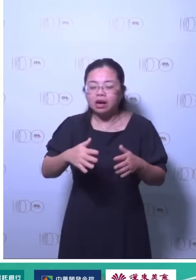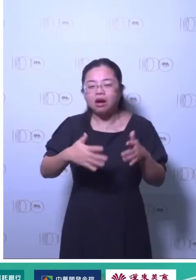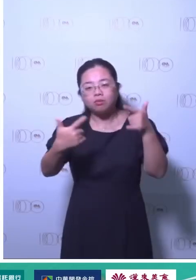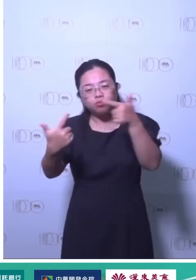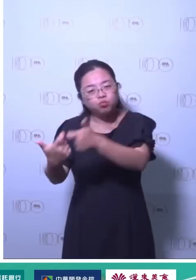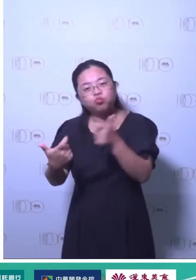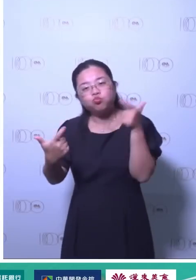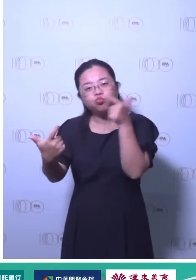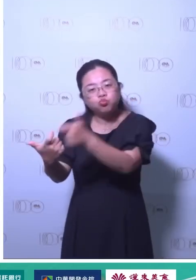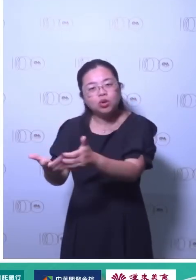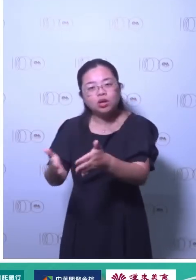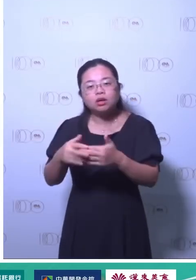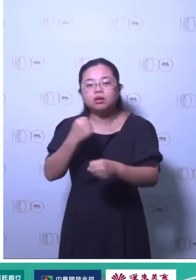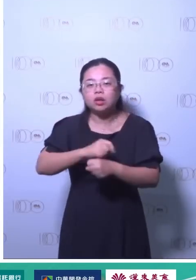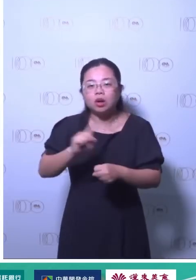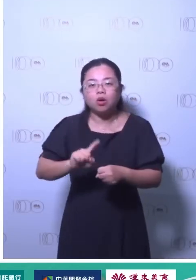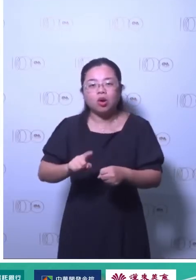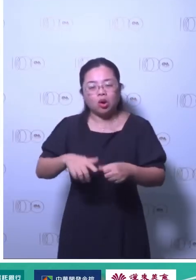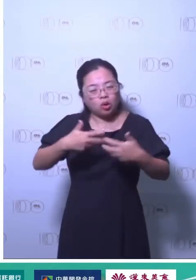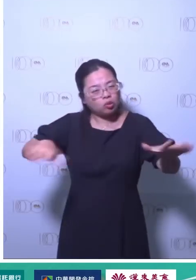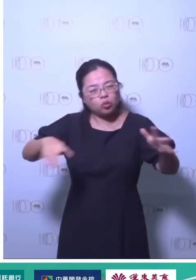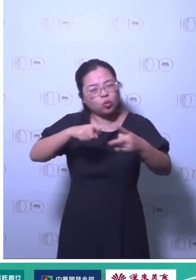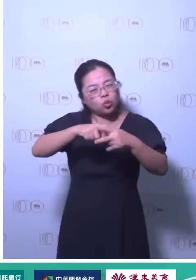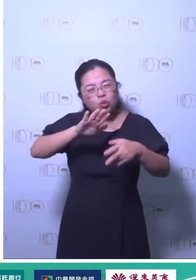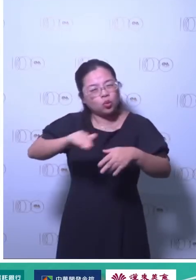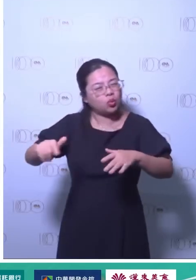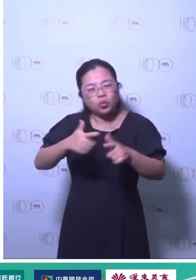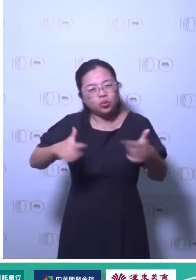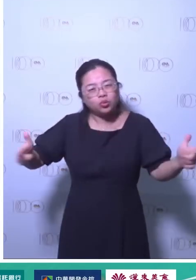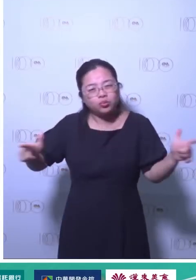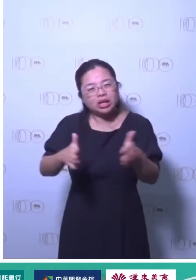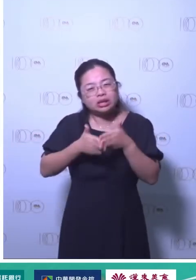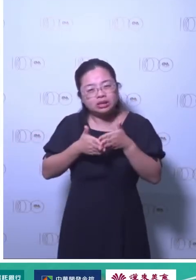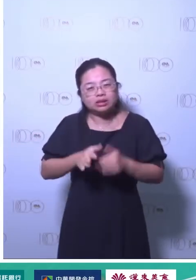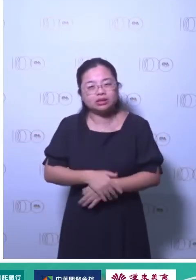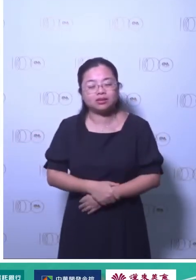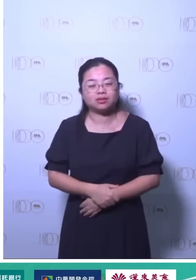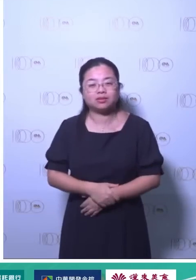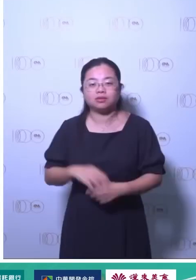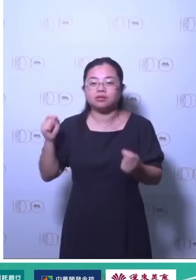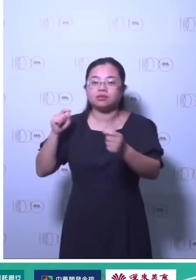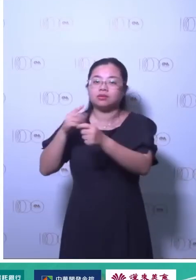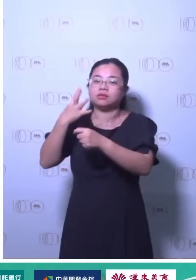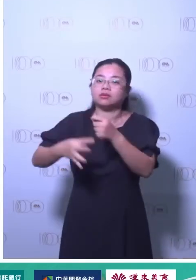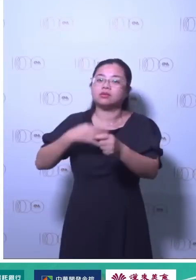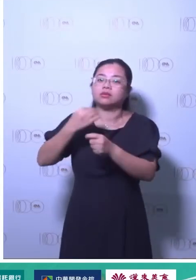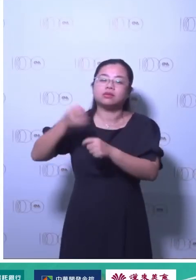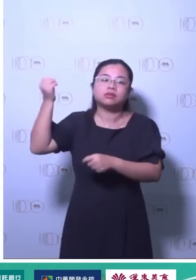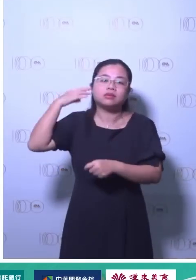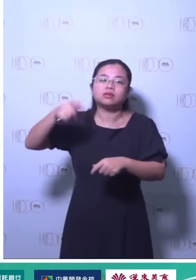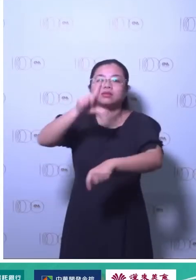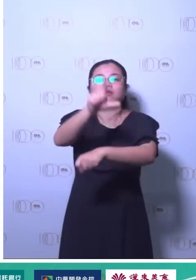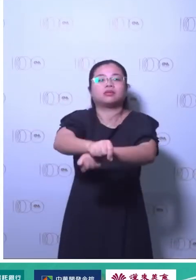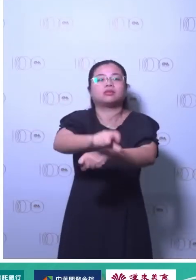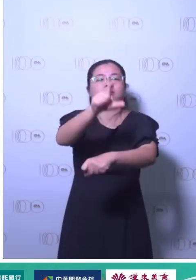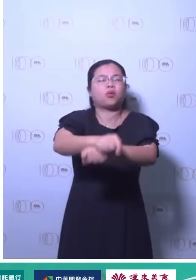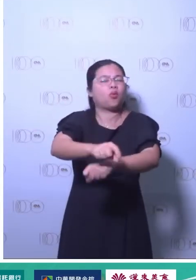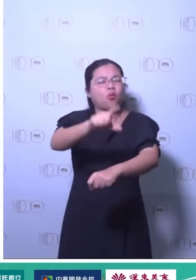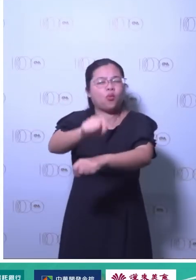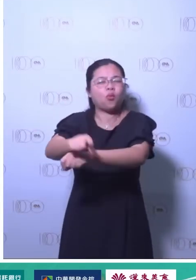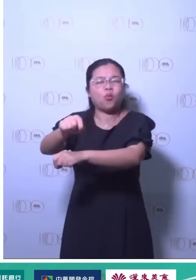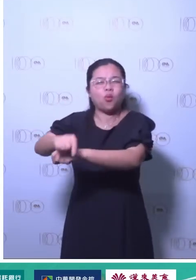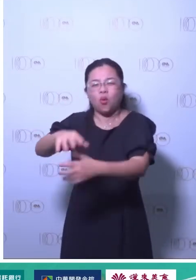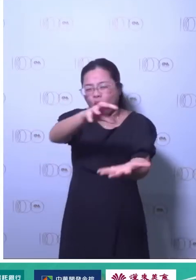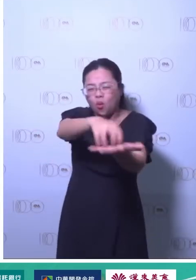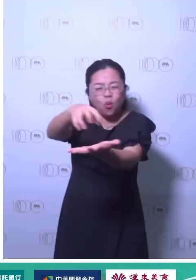我们看到的一个趋势那你有你面对到这种环境你发现说好多人都开始对我做要求那你要开始回